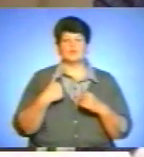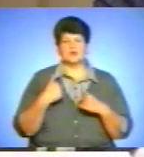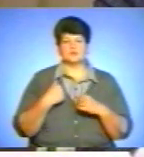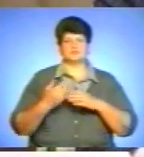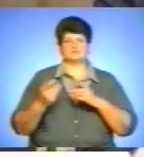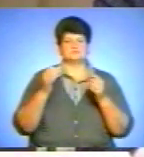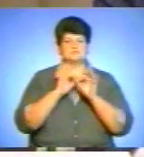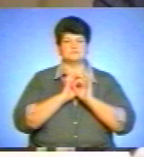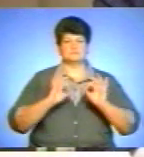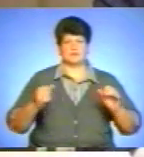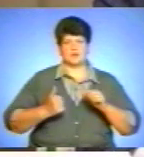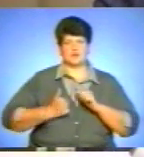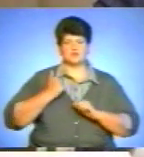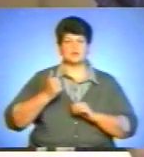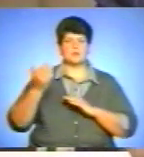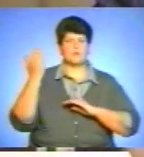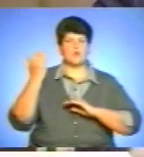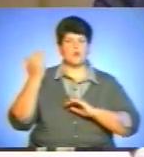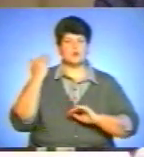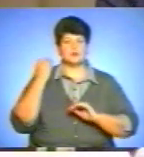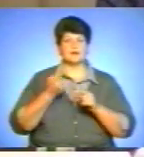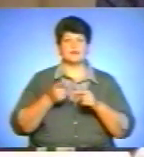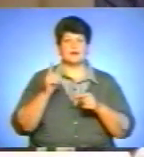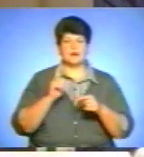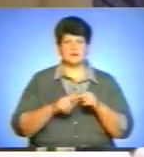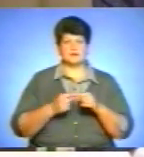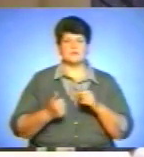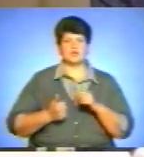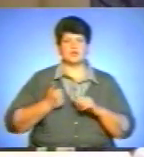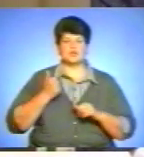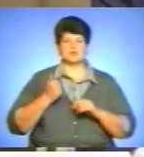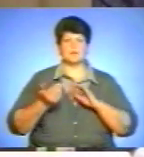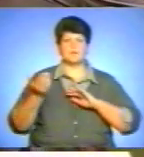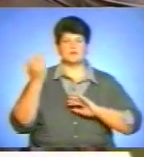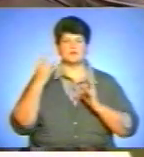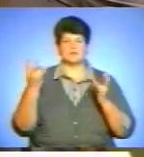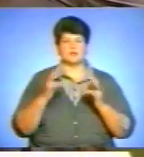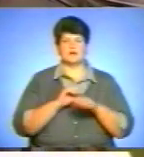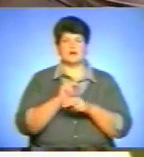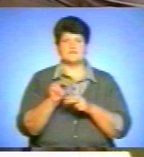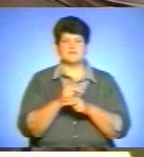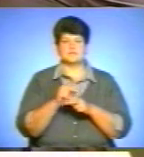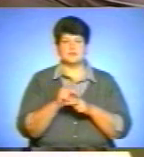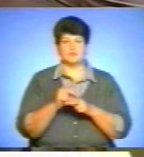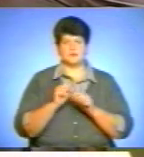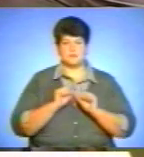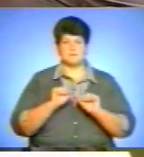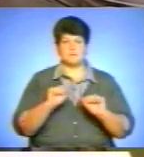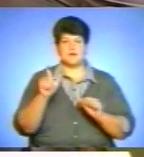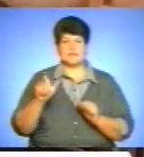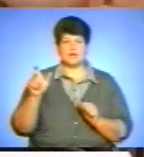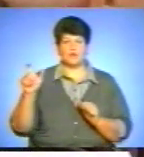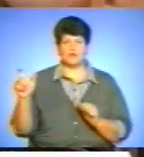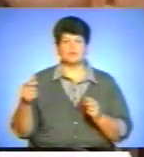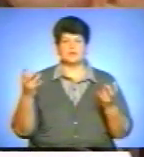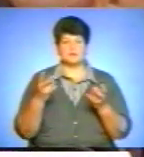прошлое. І на цьому героїчному прошлоу треба виспитувати патріотів. Самі ж герої просять прем'єра розібратися